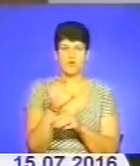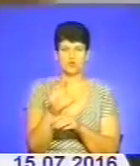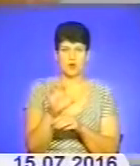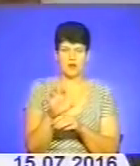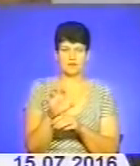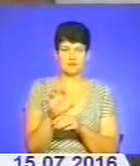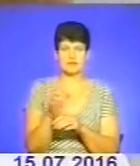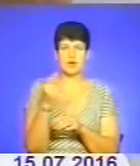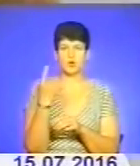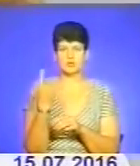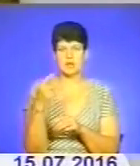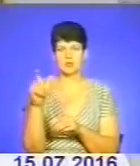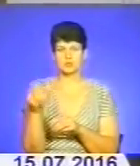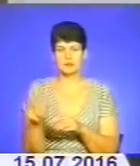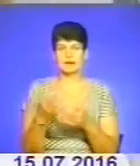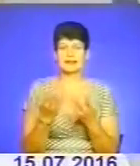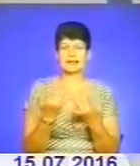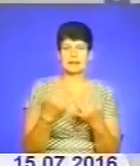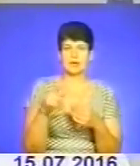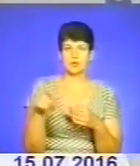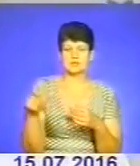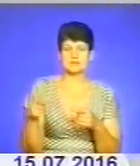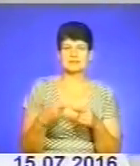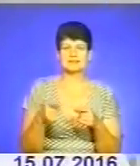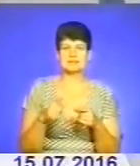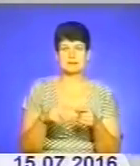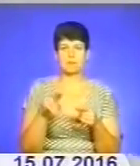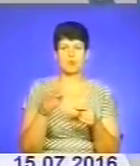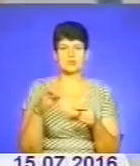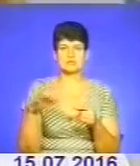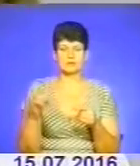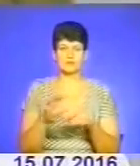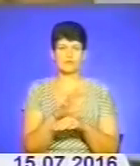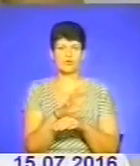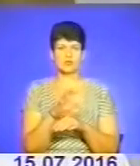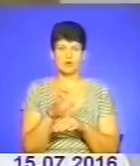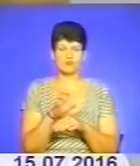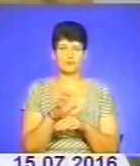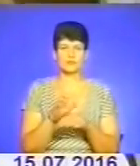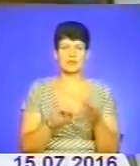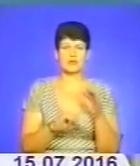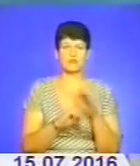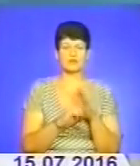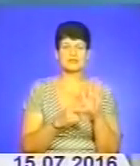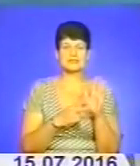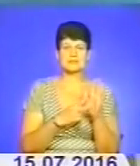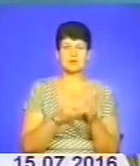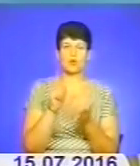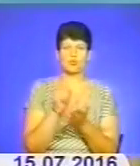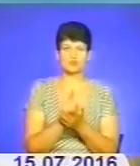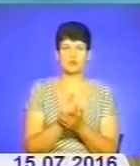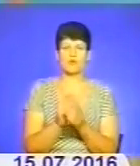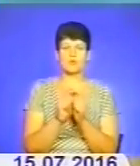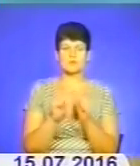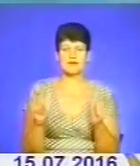одна особа чи кілька осіб з цим постером в руках. Фотографуються на фоні семи обов'язкових об'єктів, а